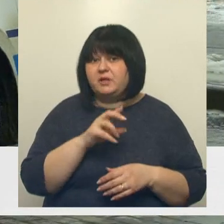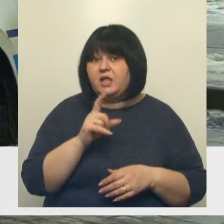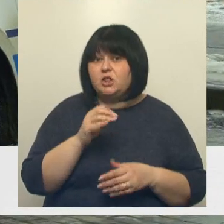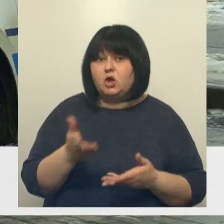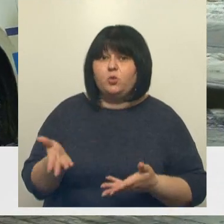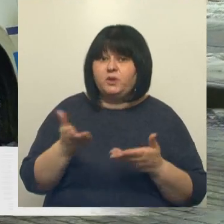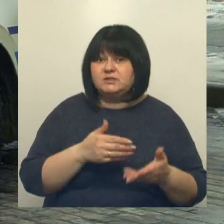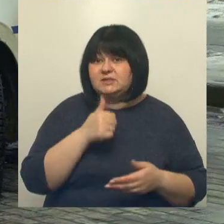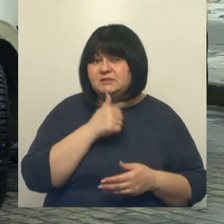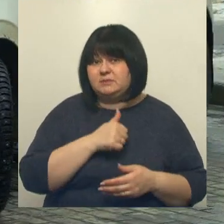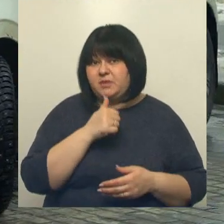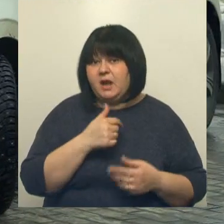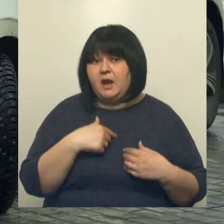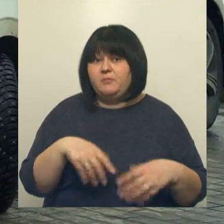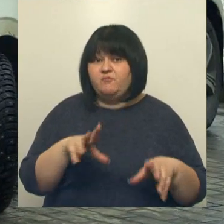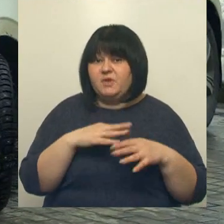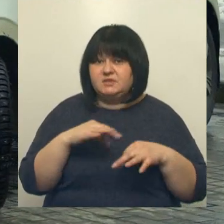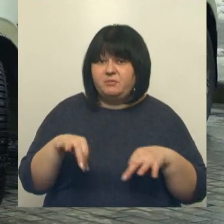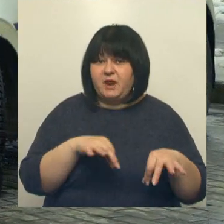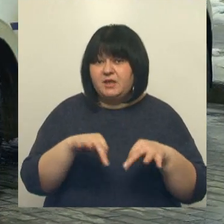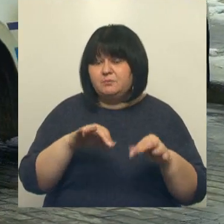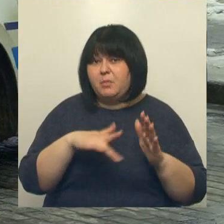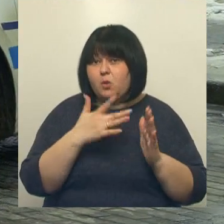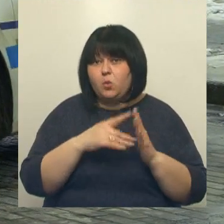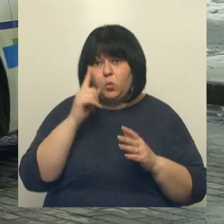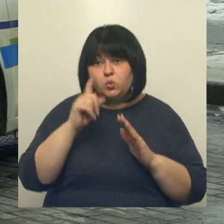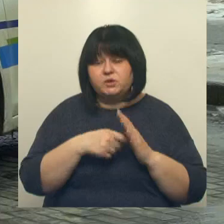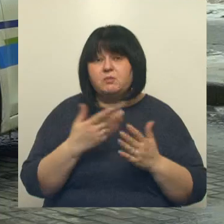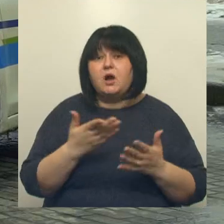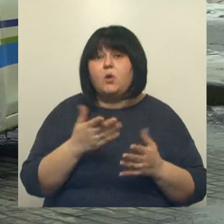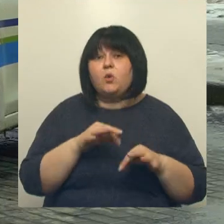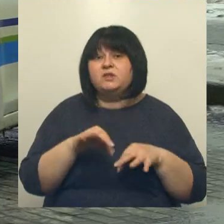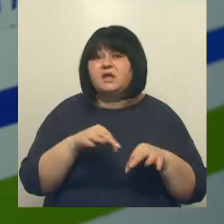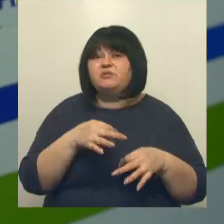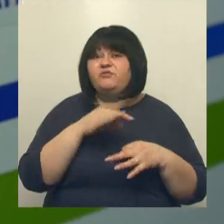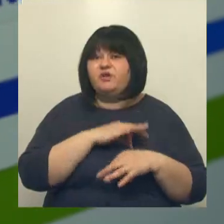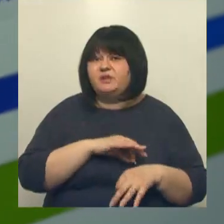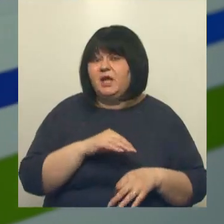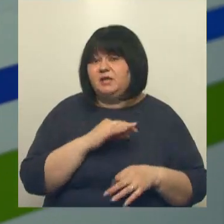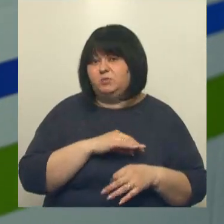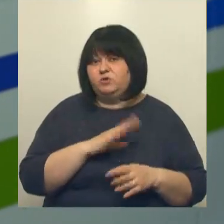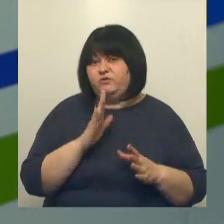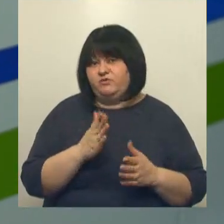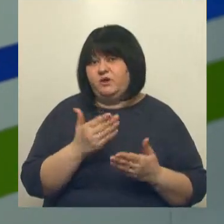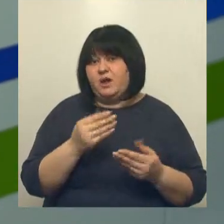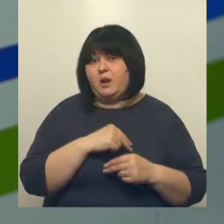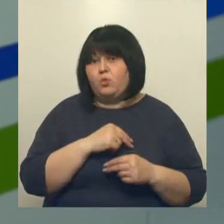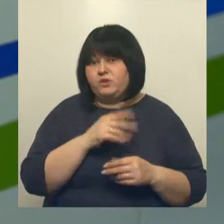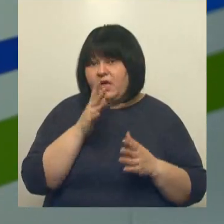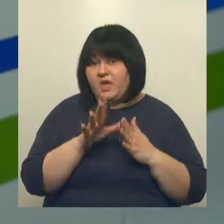пригласил эксперта. Мы вместе проедемся по городу и узнаем, какой транспорт выгоднее использовать в повседневной работе энергетиков.